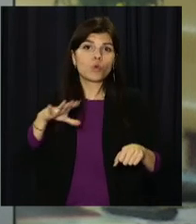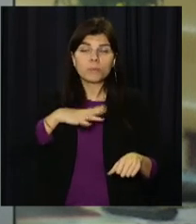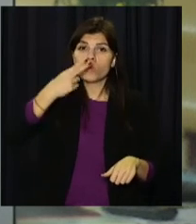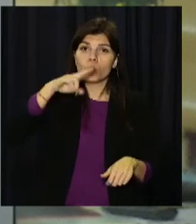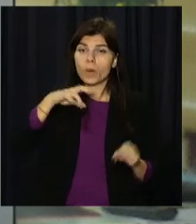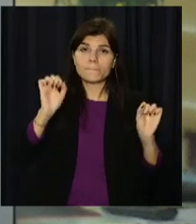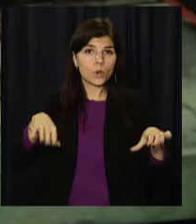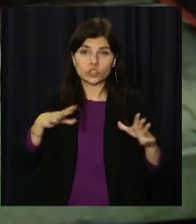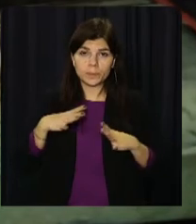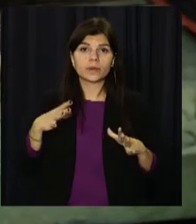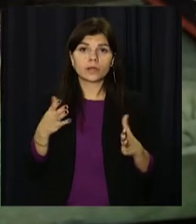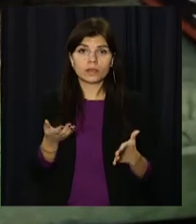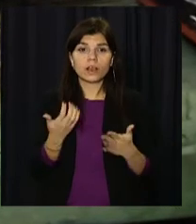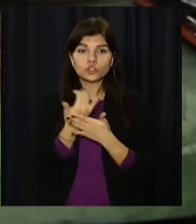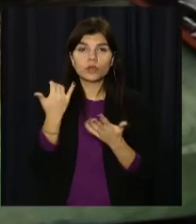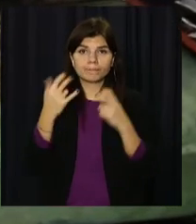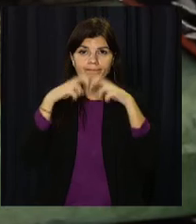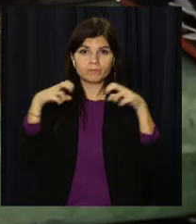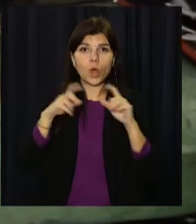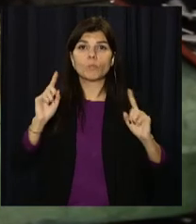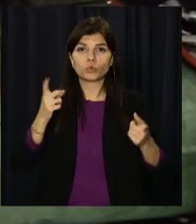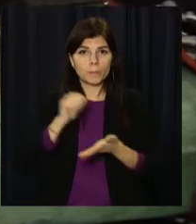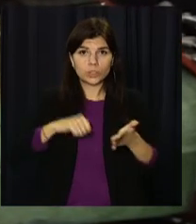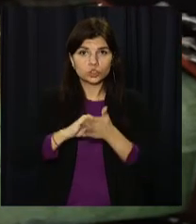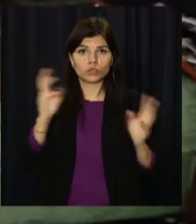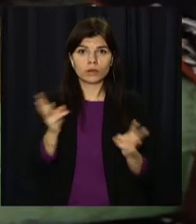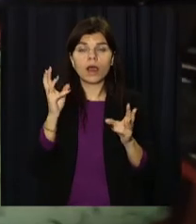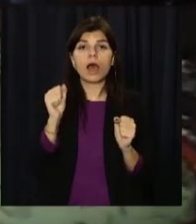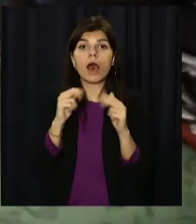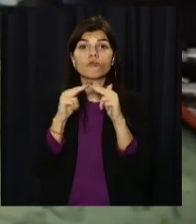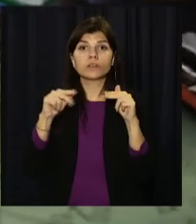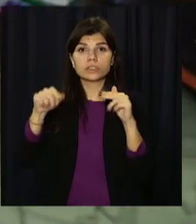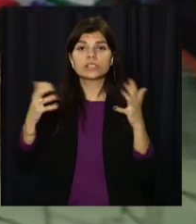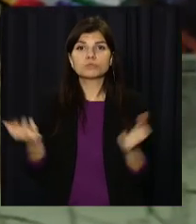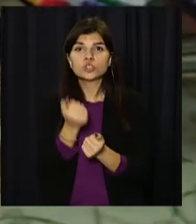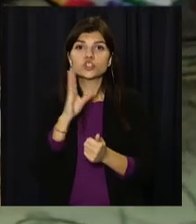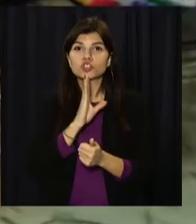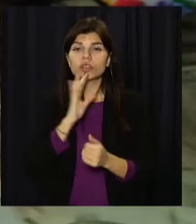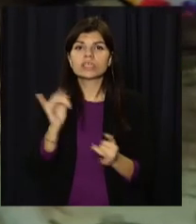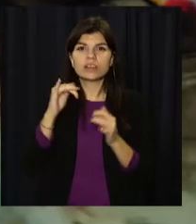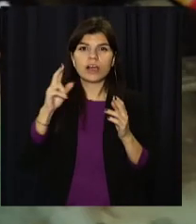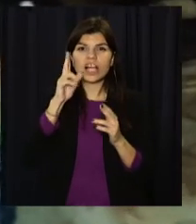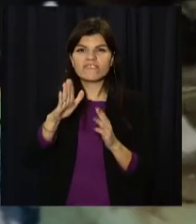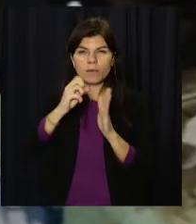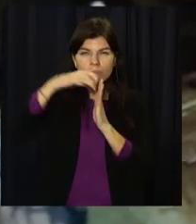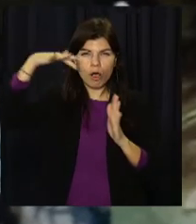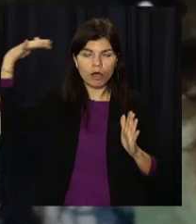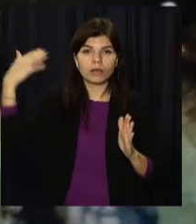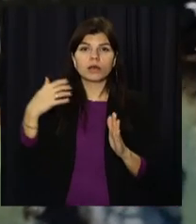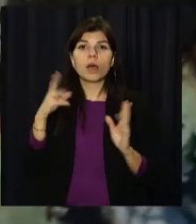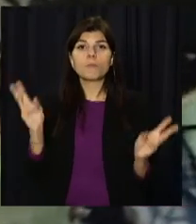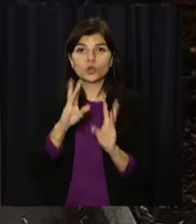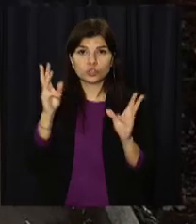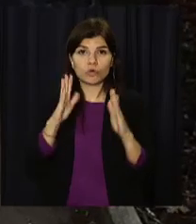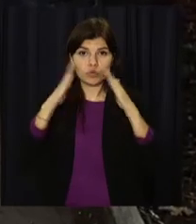ліжку. Обставини трагедії з'ясовуються. А у Дніпрі ДСНСники врятували жінку із задимленої квартири. Пожежа